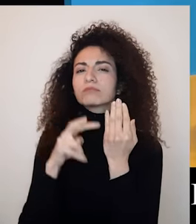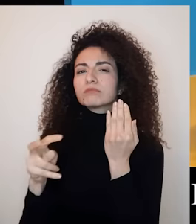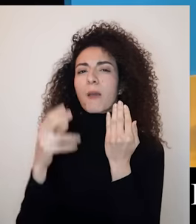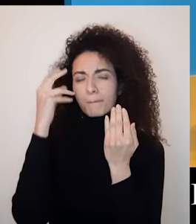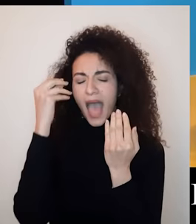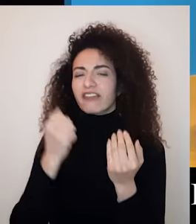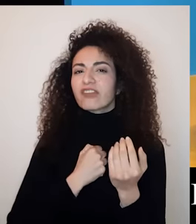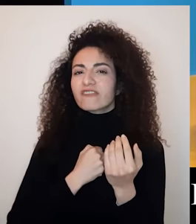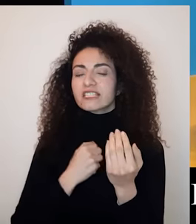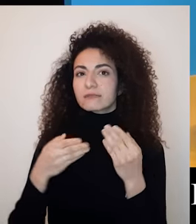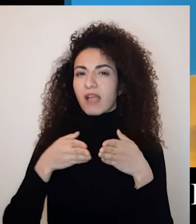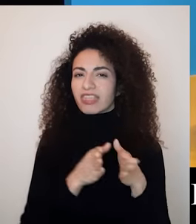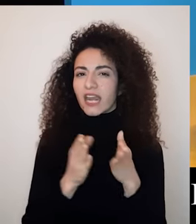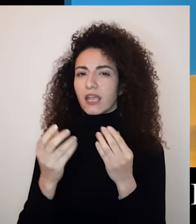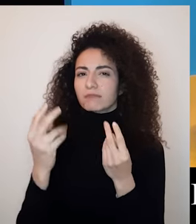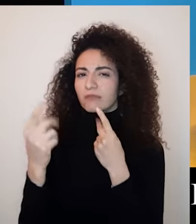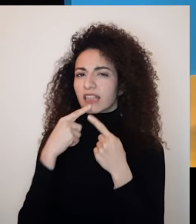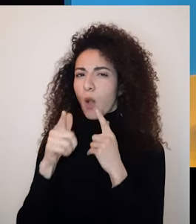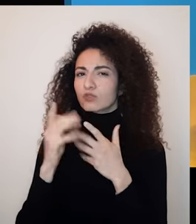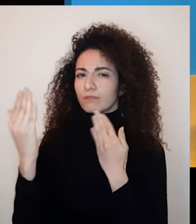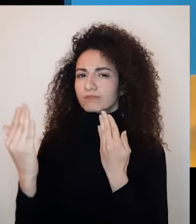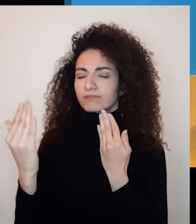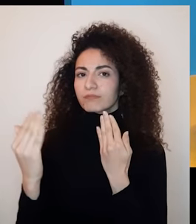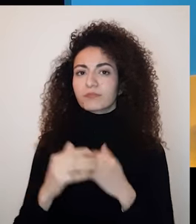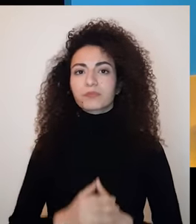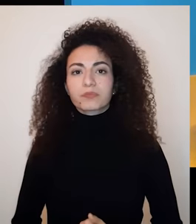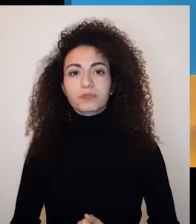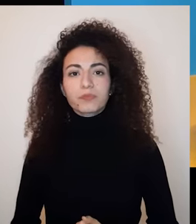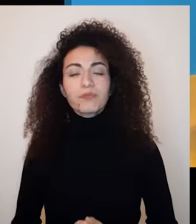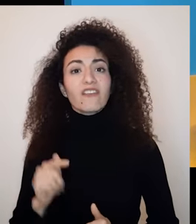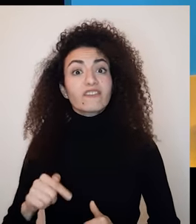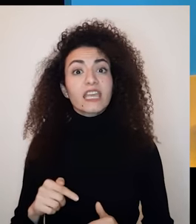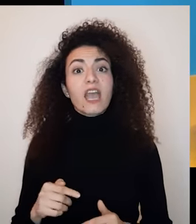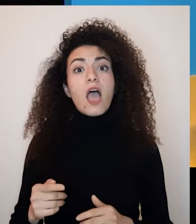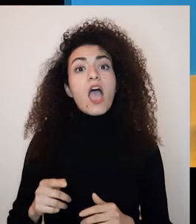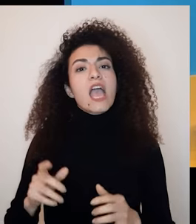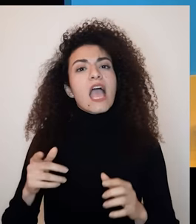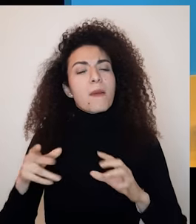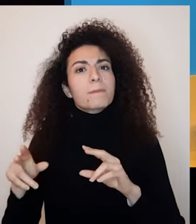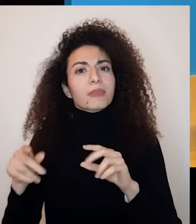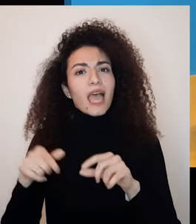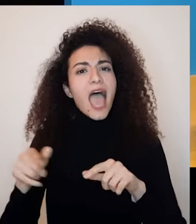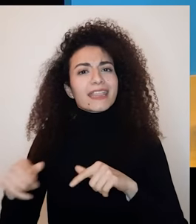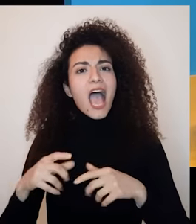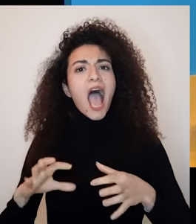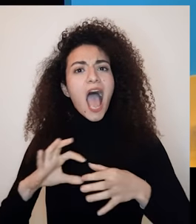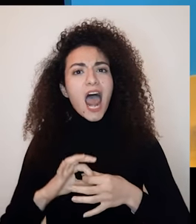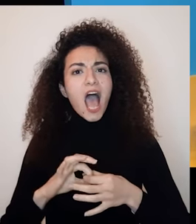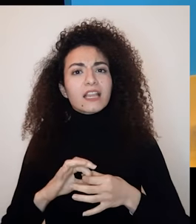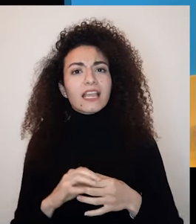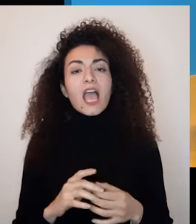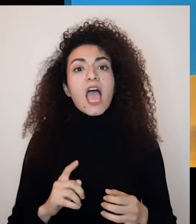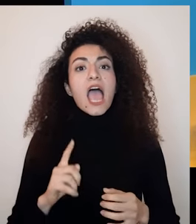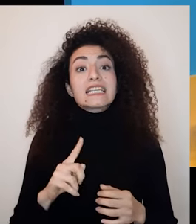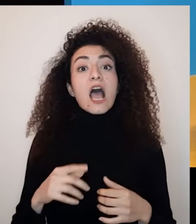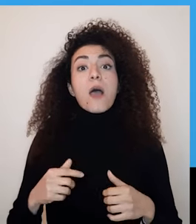فقد وجد روف أن الأسباب وراء التشرد هي غالباً نفسها هناك عامل واحد مشترك فيها وهو غياب